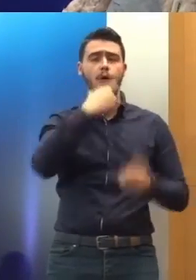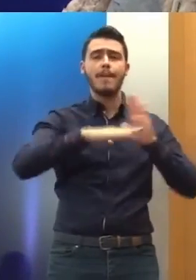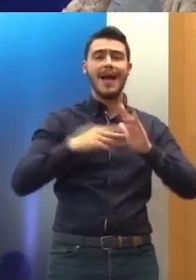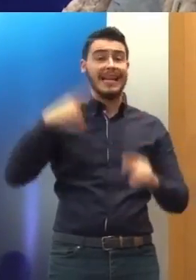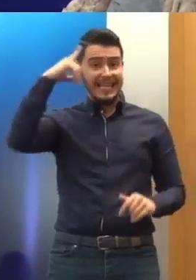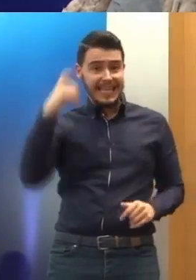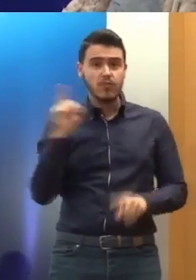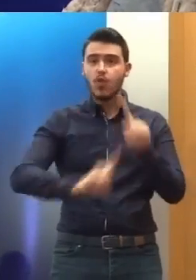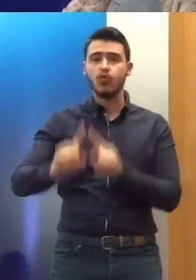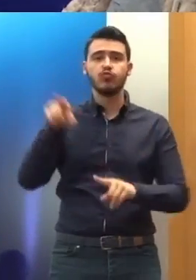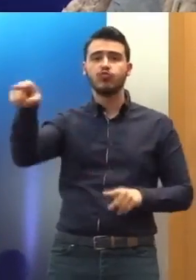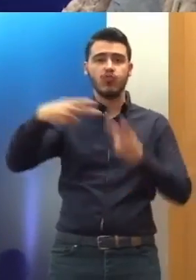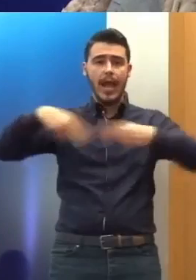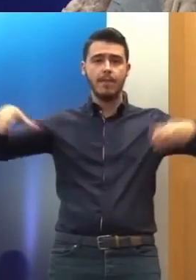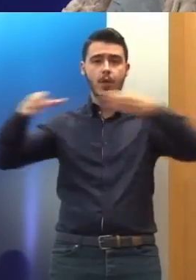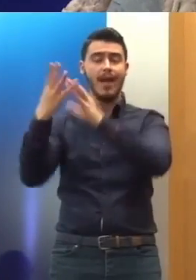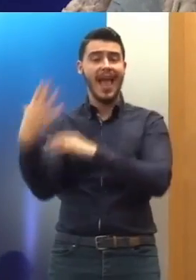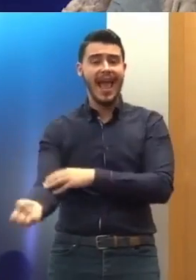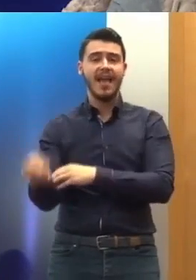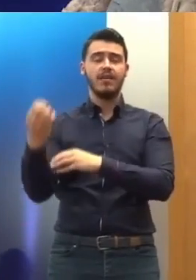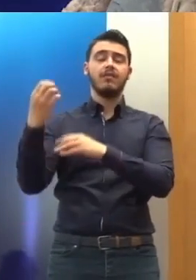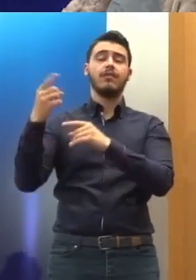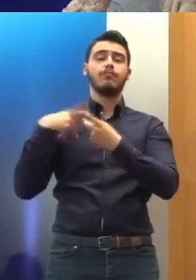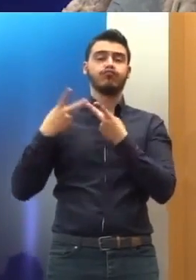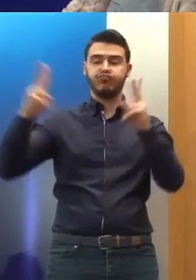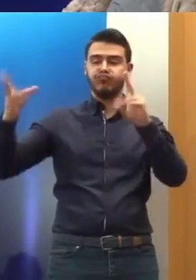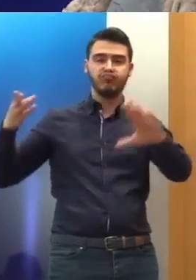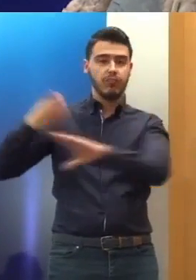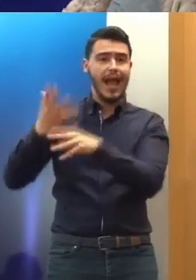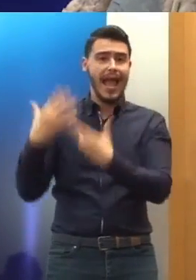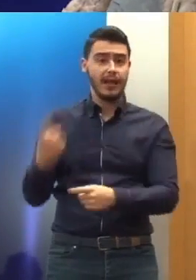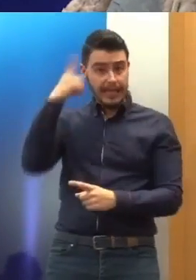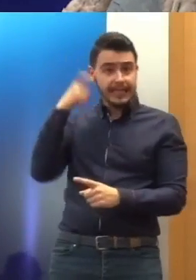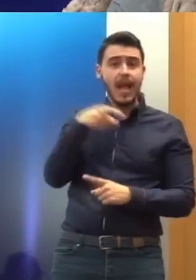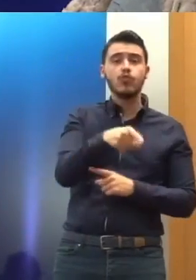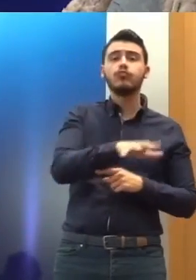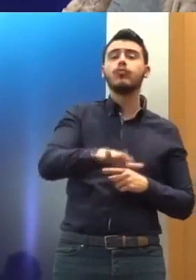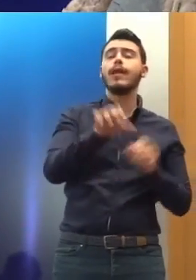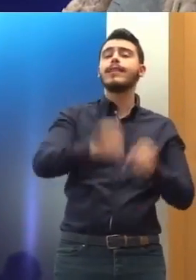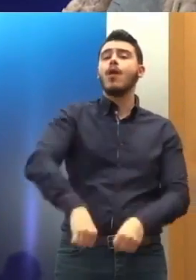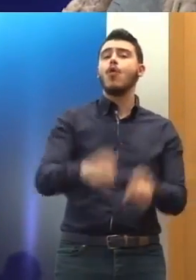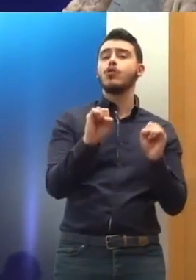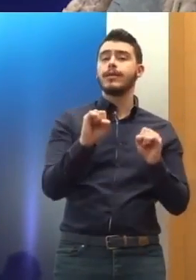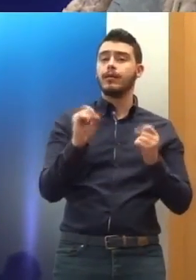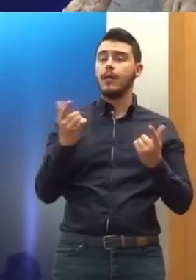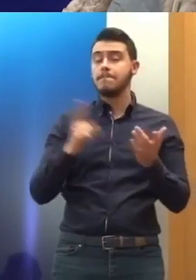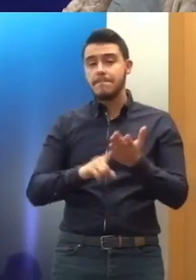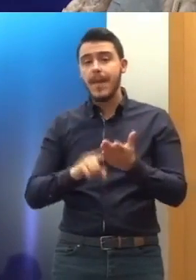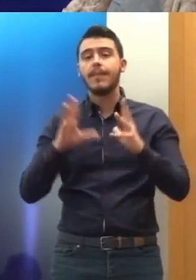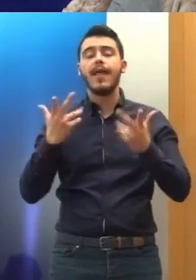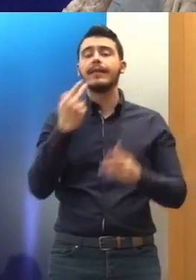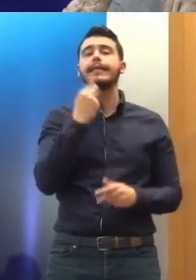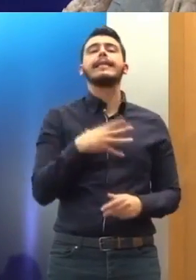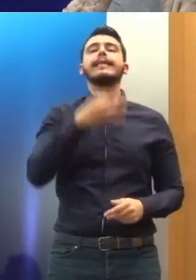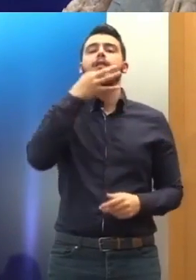καταλαβαίνει, στάρα από 20-25 χρόνια, ότι να γίνεται κατανοητό το έργο της. Και να